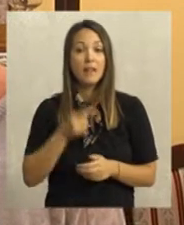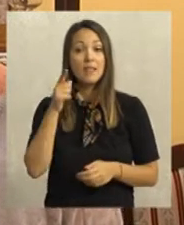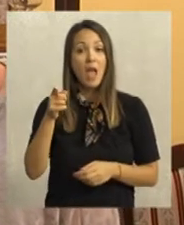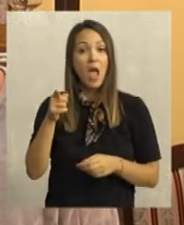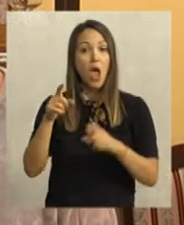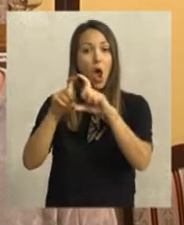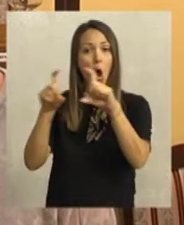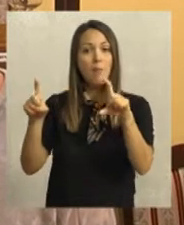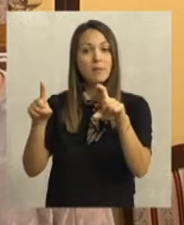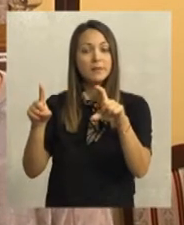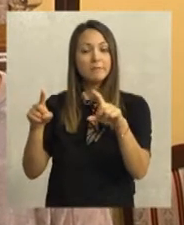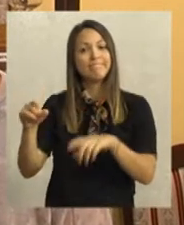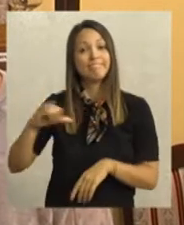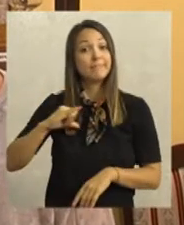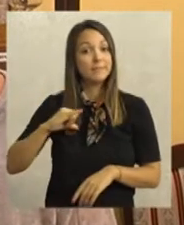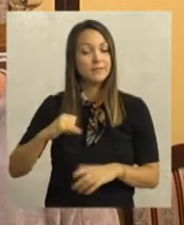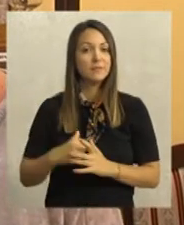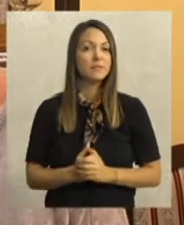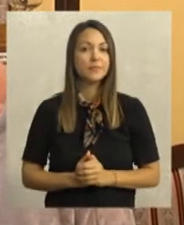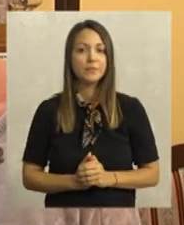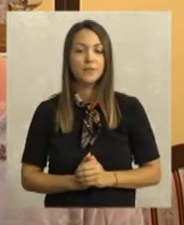da im je taj objekat svakako najzanimljiviji.